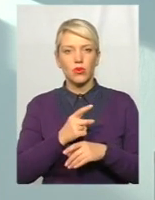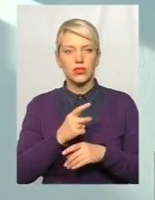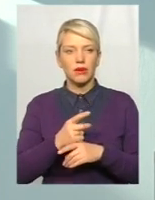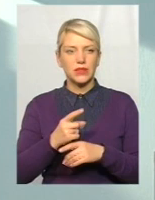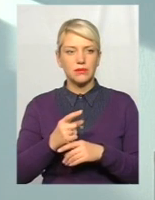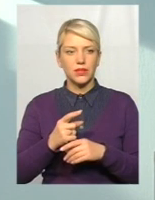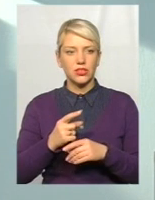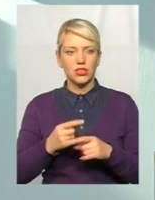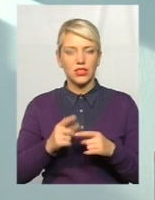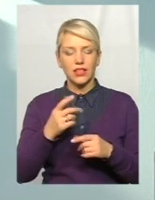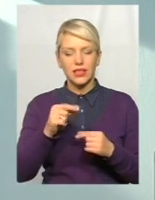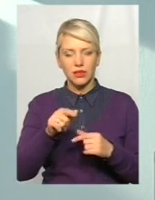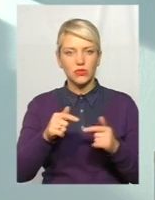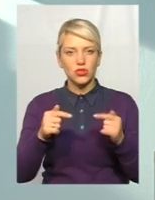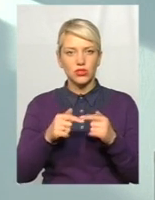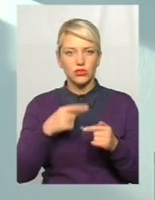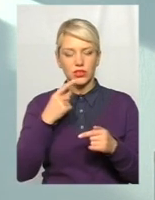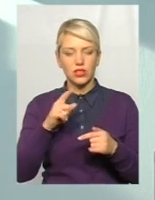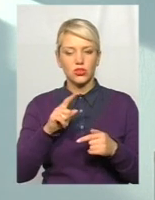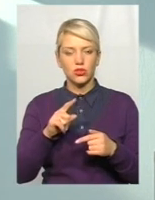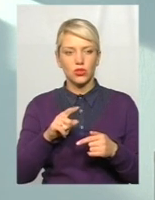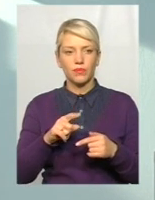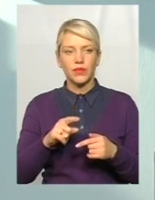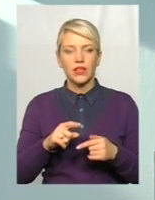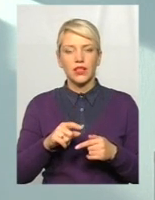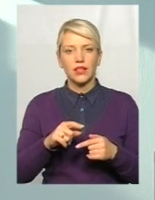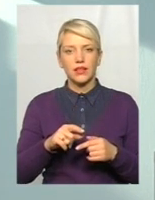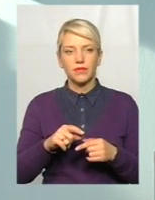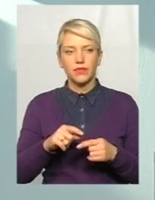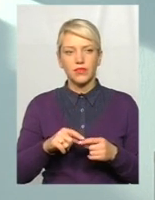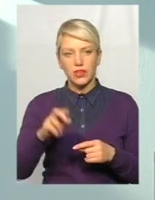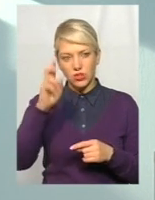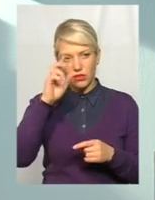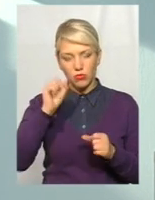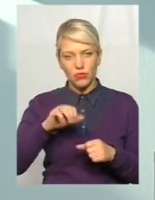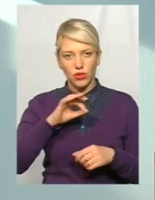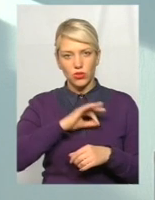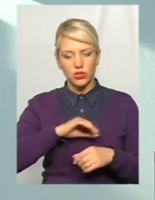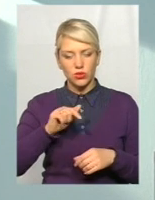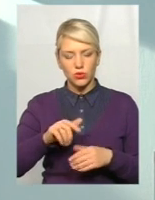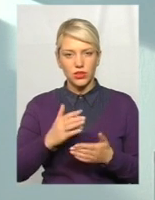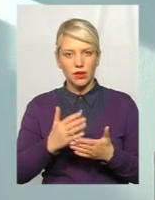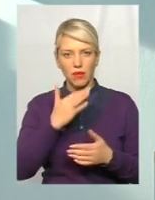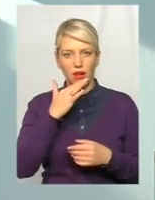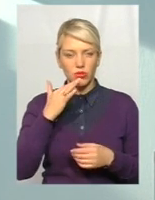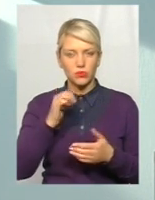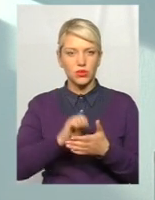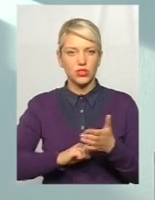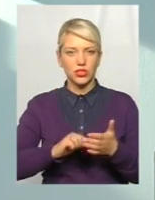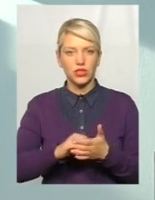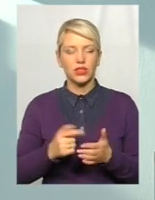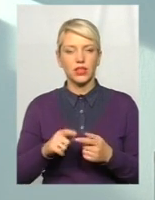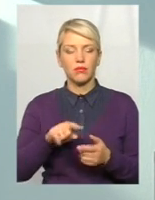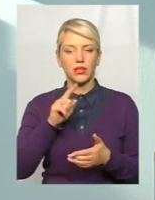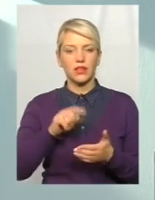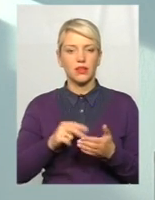І йде чітко визнання, що російське право-забезпечення в державному секторі не може використовуватися. Тут є ряд причин, є ряд питань і